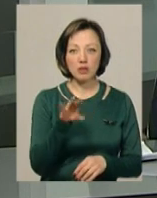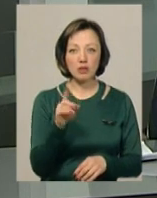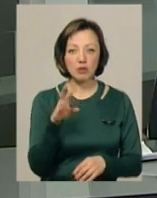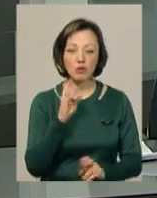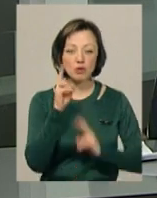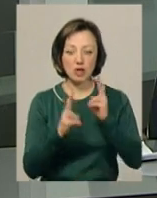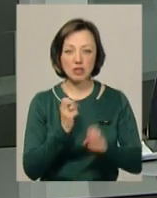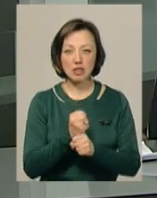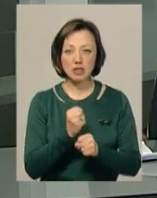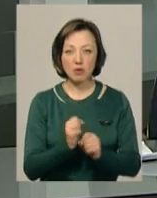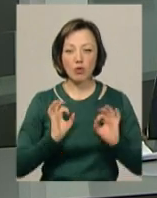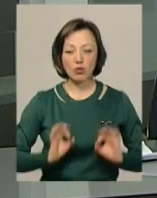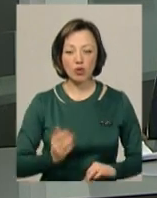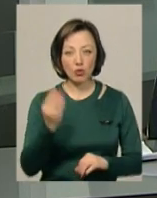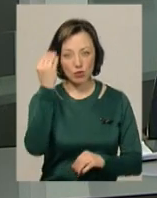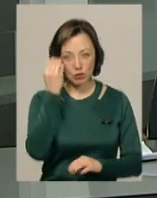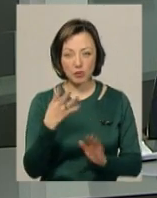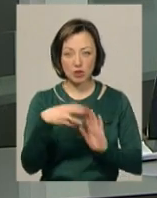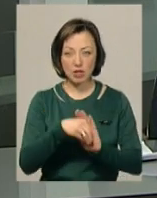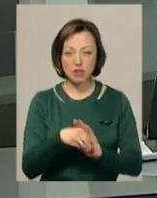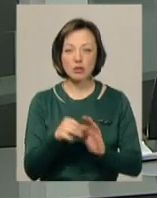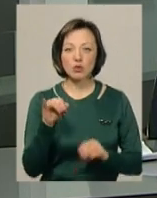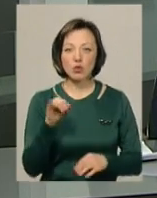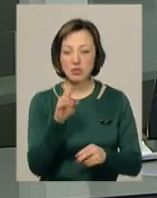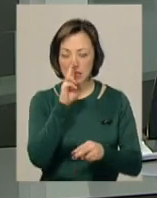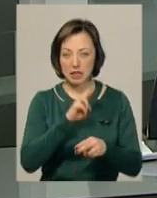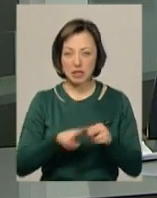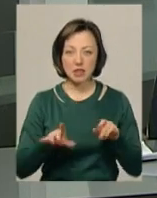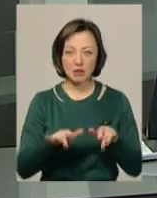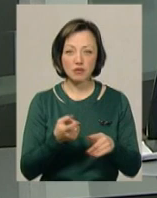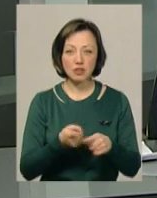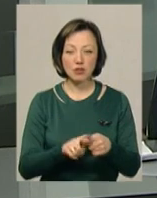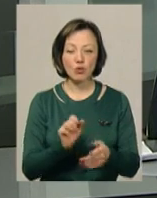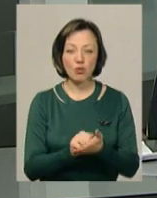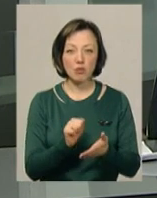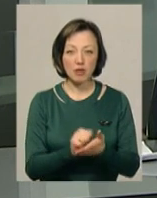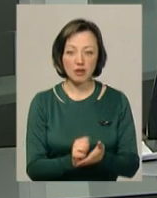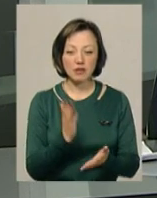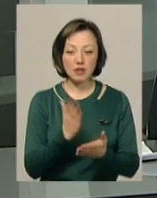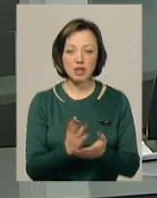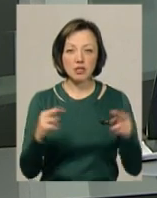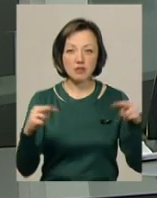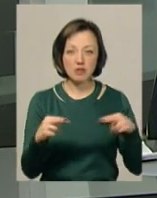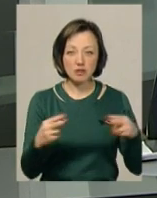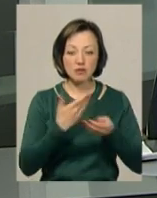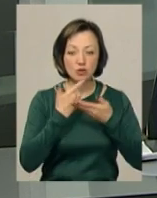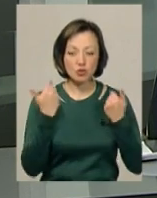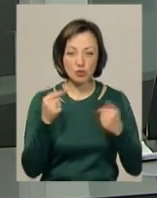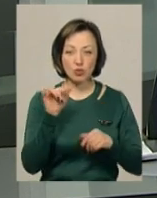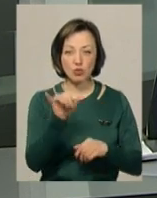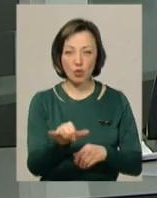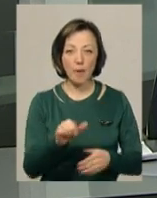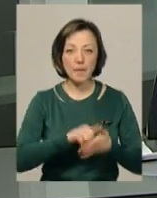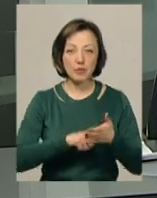працівників прокуратури, які, на його думку, приченні до зникнення справи. У цих документах, за словами ув'язненого, містяться свідчення відсутності у нього